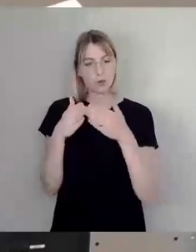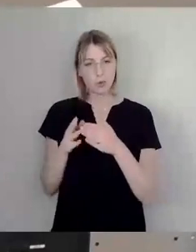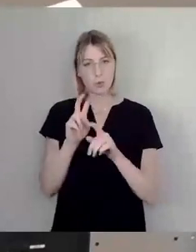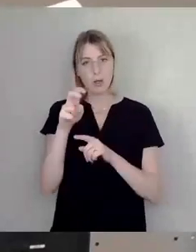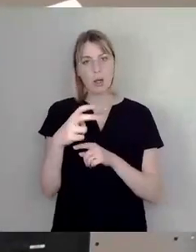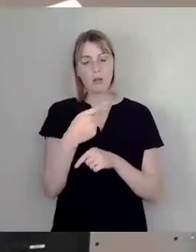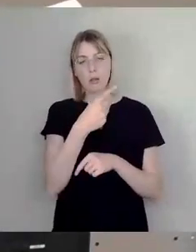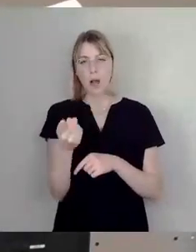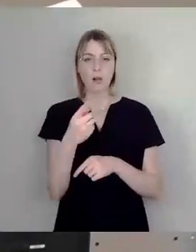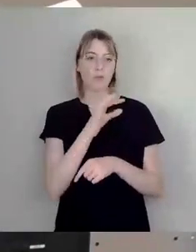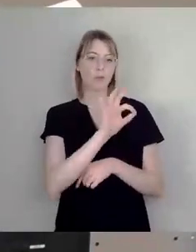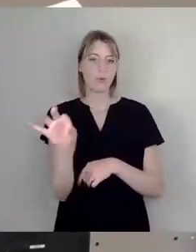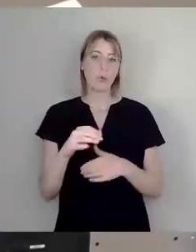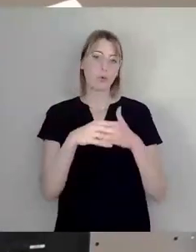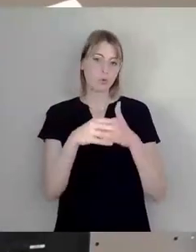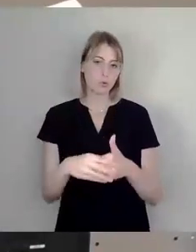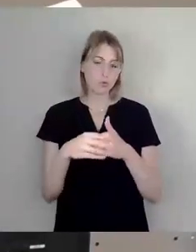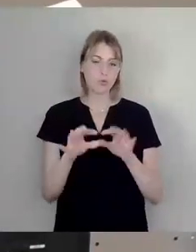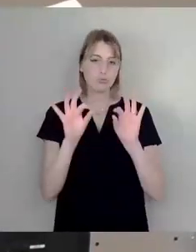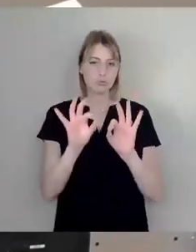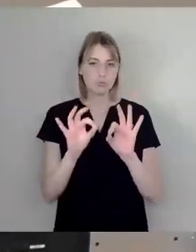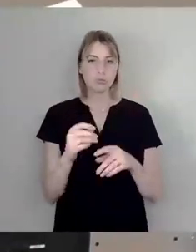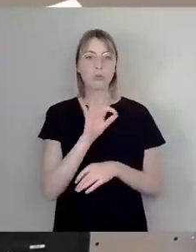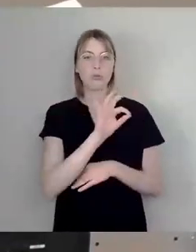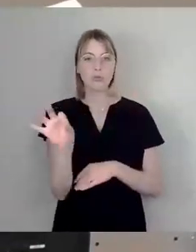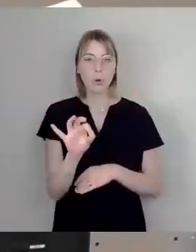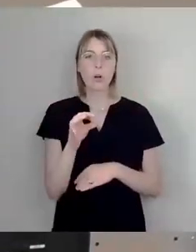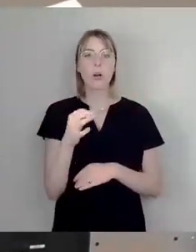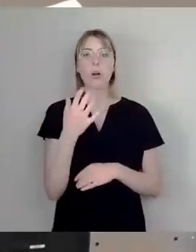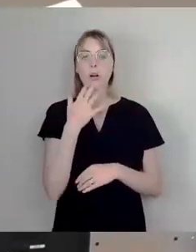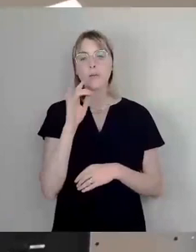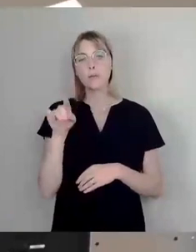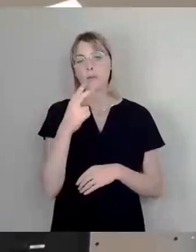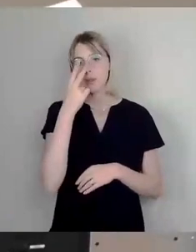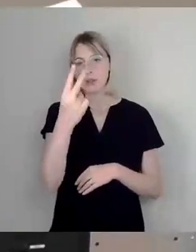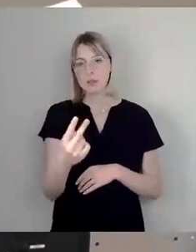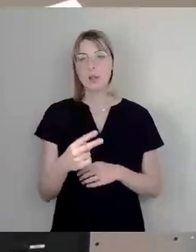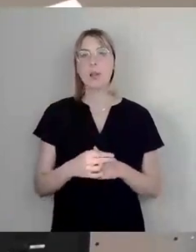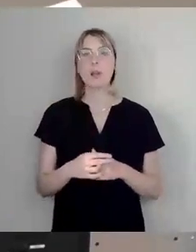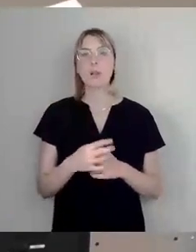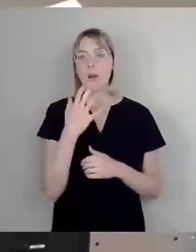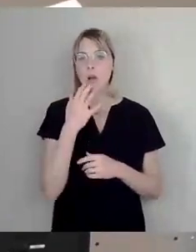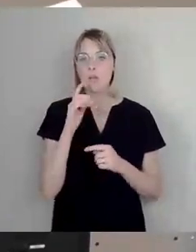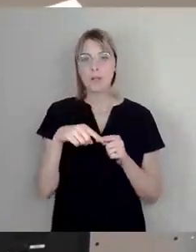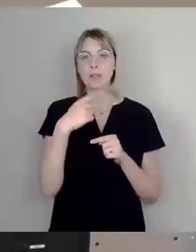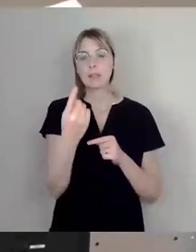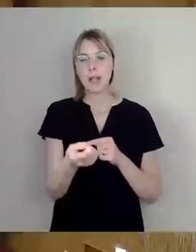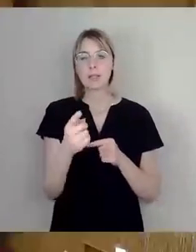und denen, die wir uns wieder sehen, vielleicht wird es die nächste Legislaturperiode etwas entspannter.